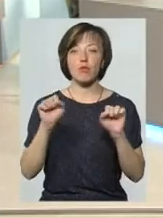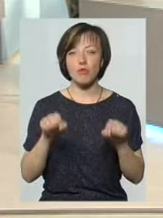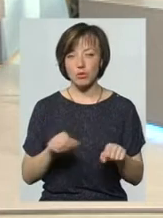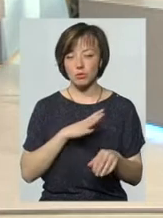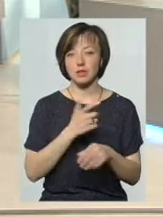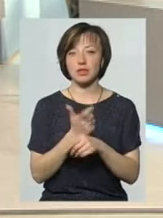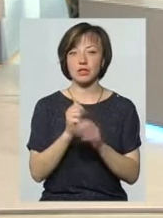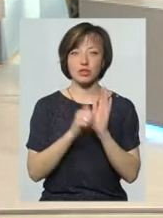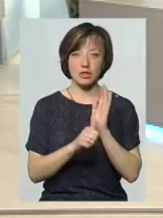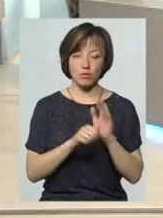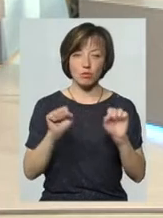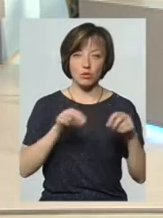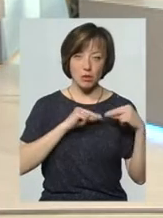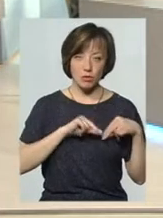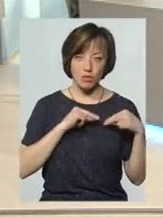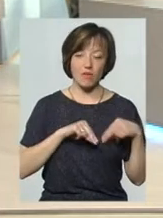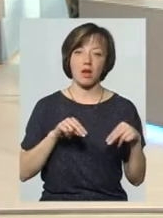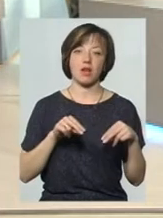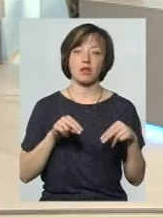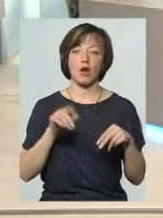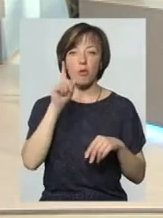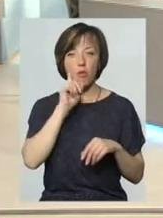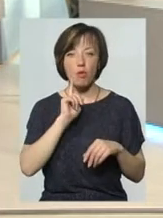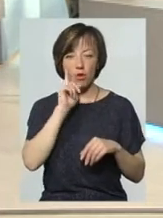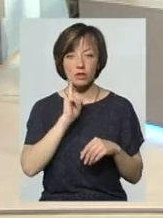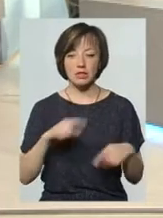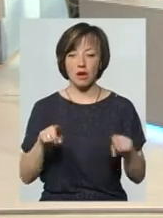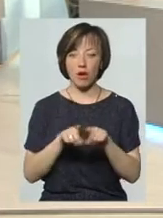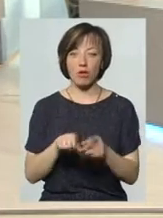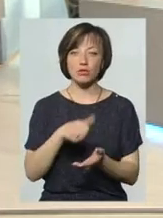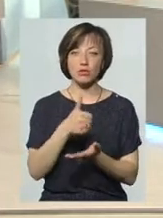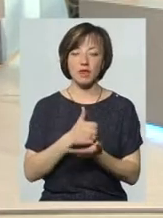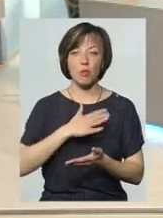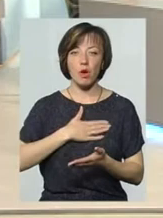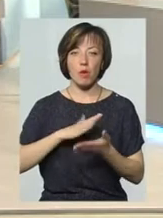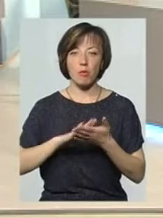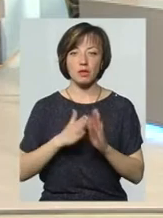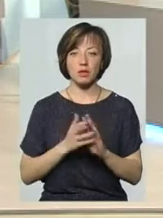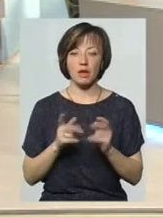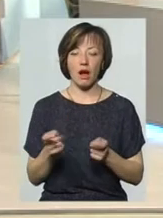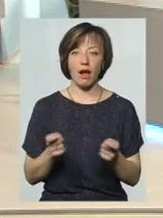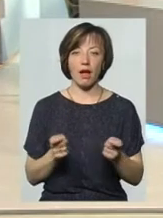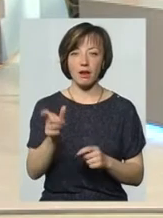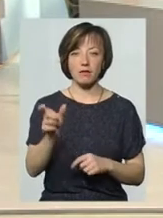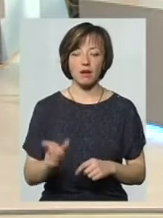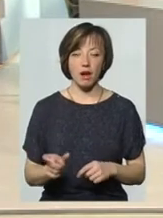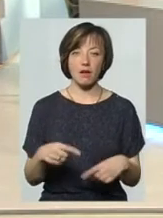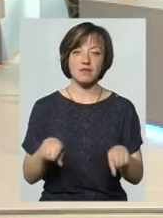який за 60, може працювати. Поки що така основна моя позиція керівника все-таки, що